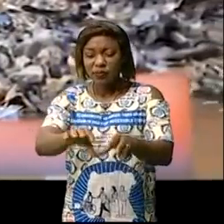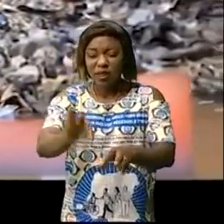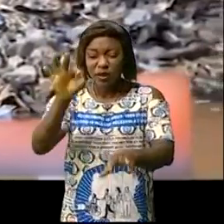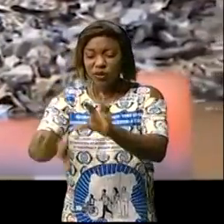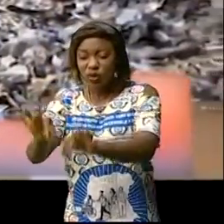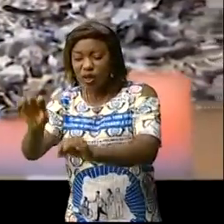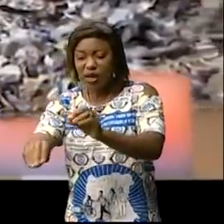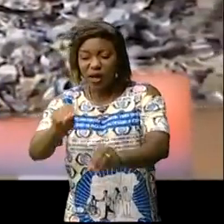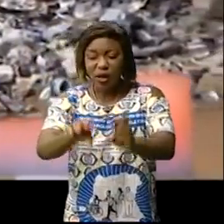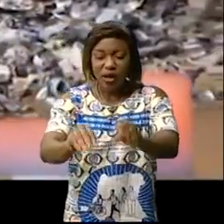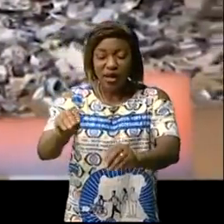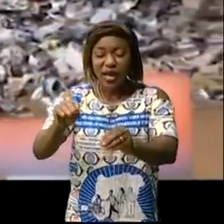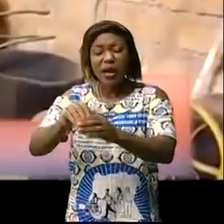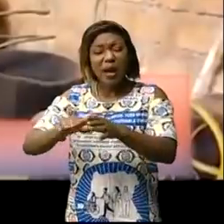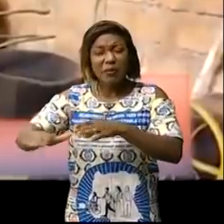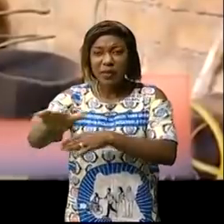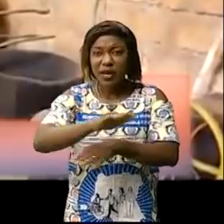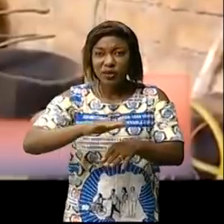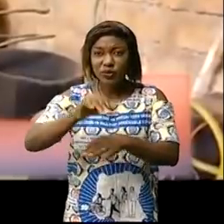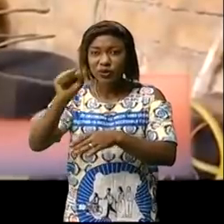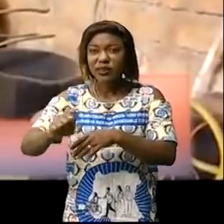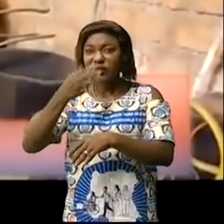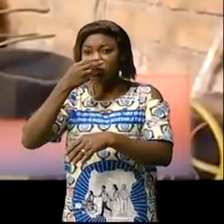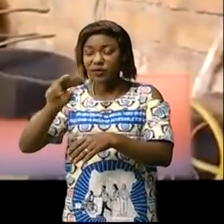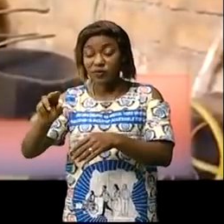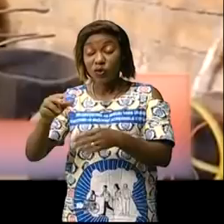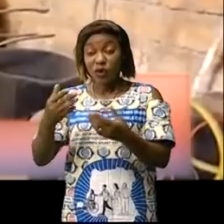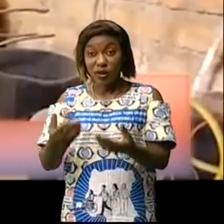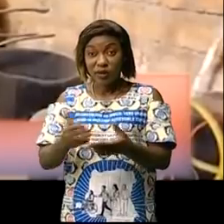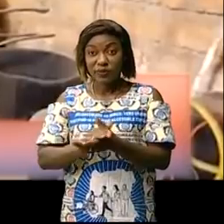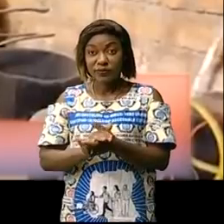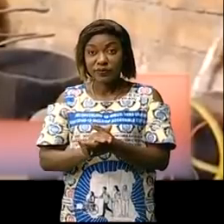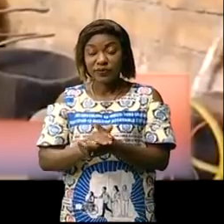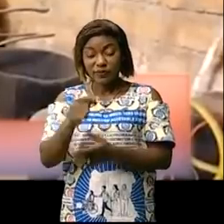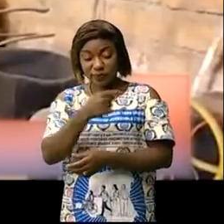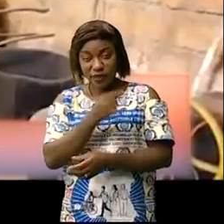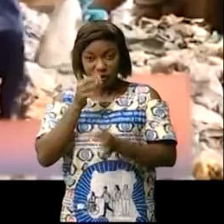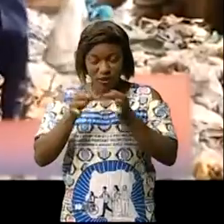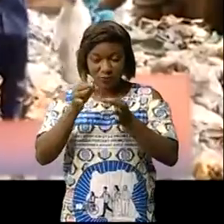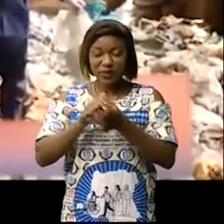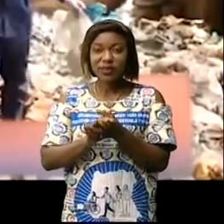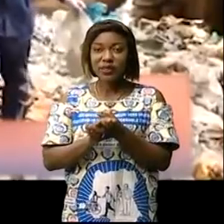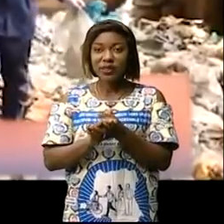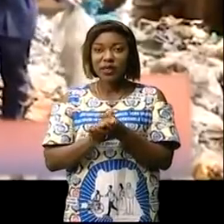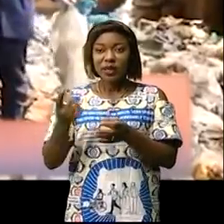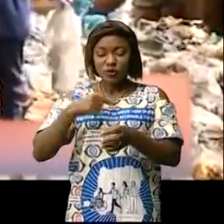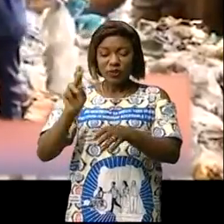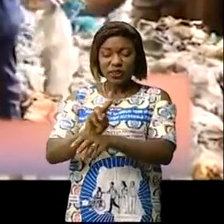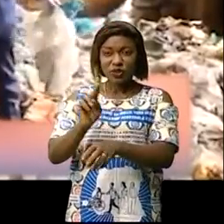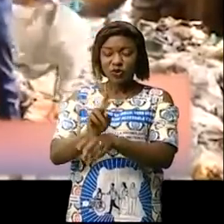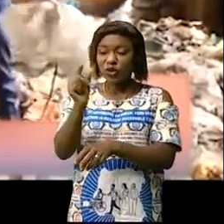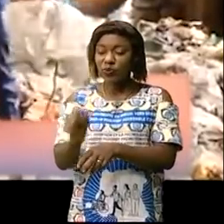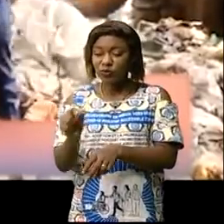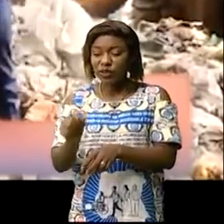sont utilisés comme matière première pour faire fonctionner leur usine Nous utilisons tous les types de déchets plastiques